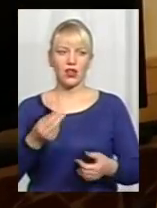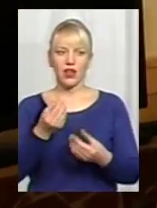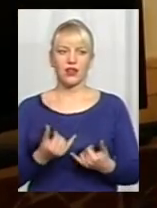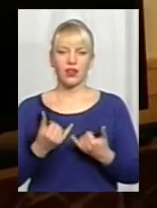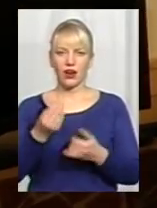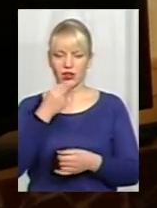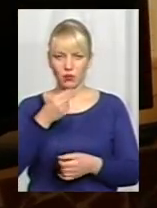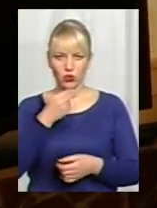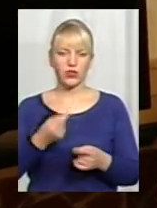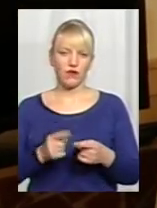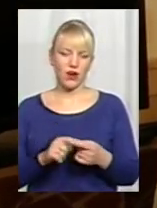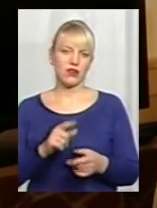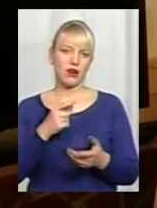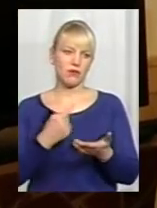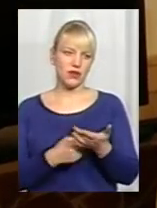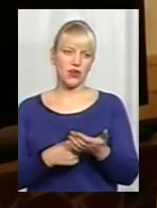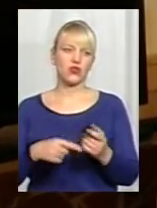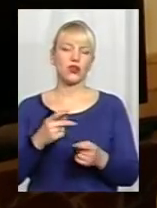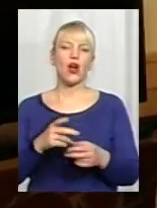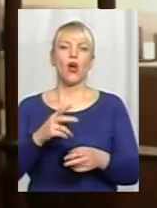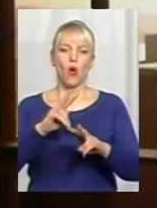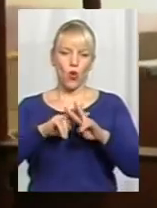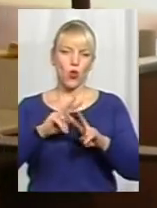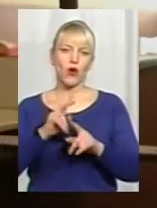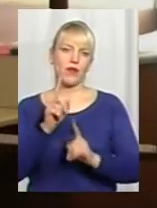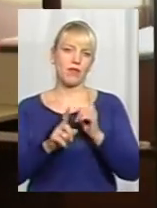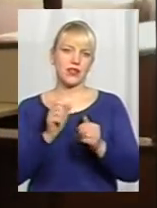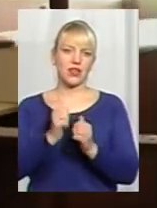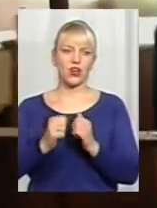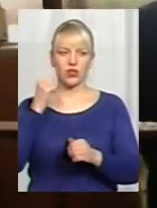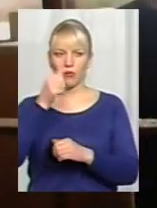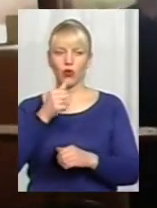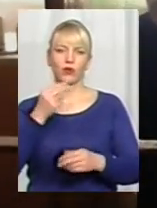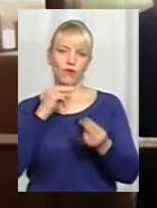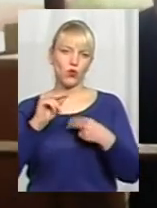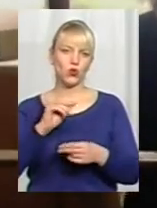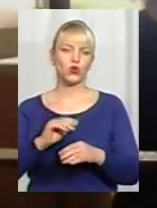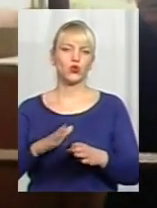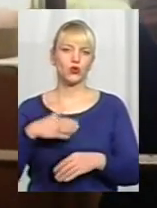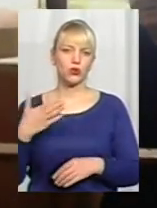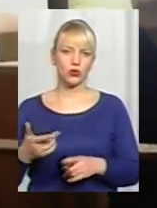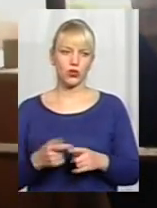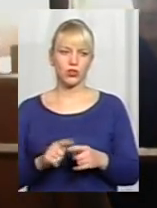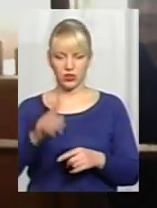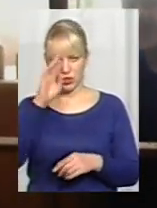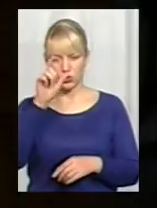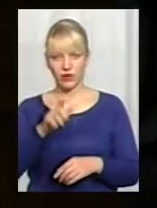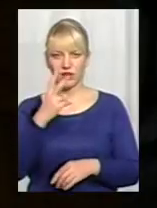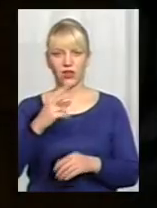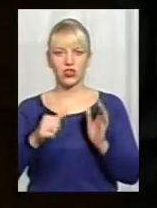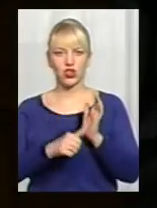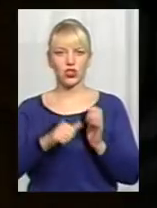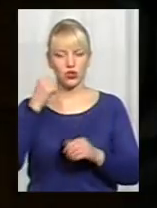кожним годом колонія міняється, міняється тільки в найкращу сторону. Оцей чоловік, який загалом перебуває в місцях позбавлення волі 26 років,